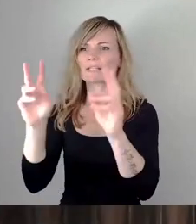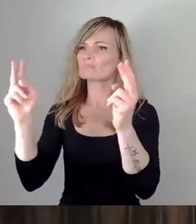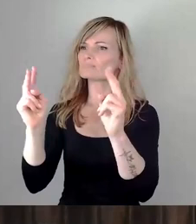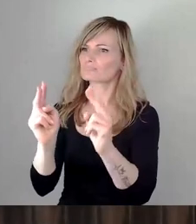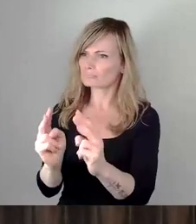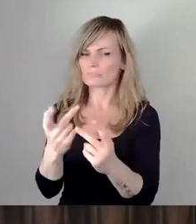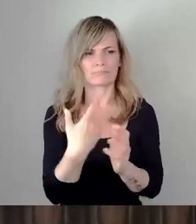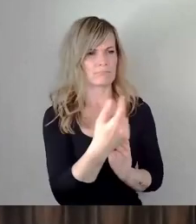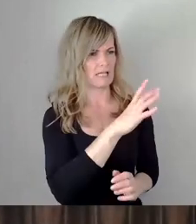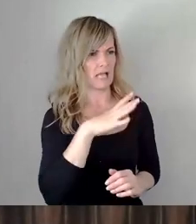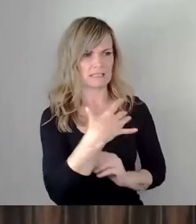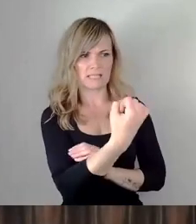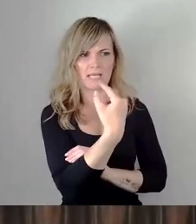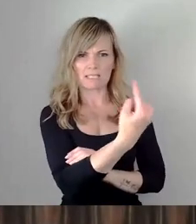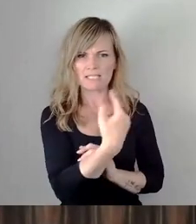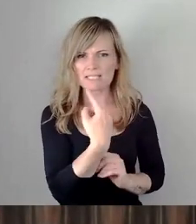Sachsenenergie